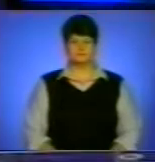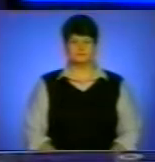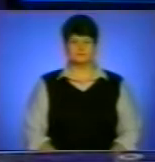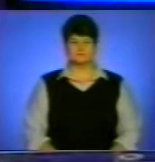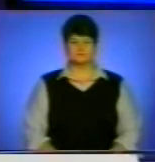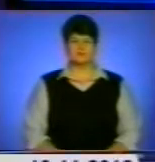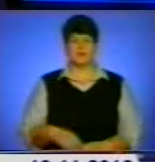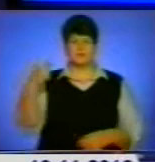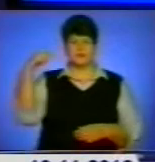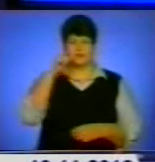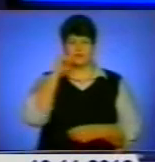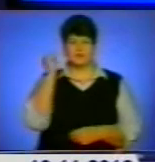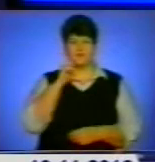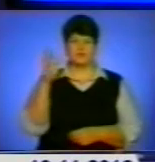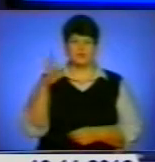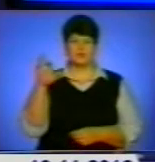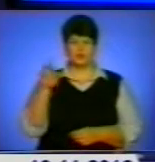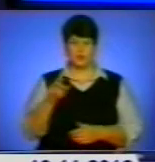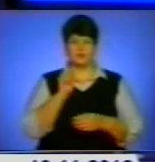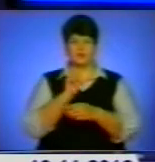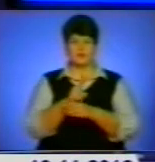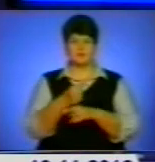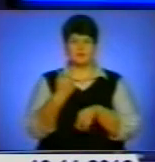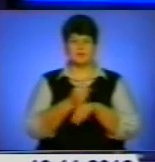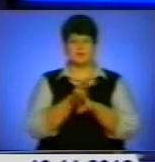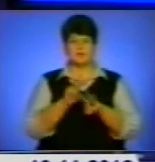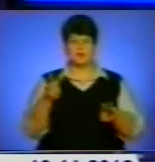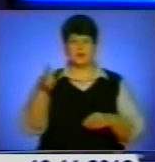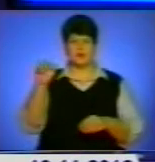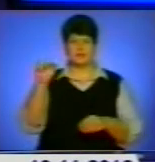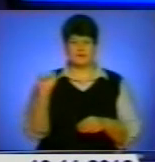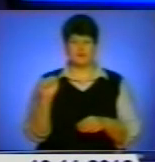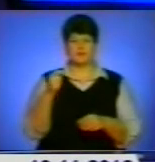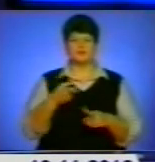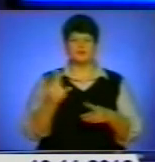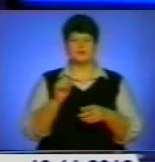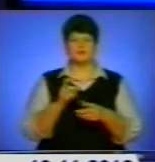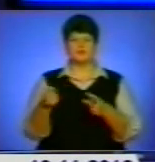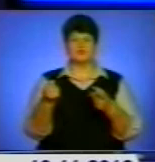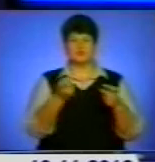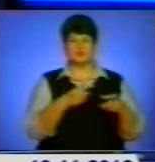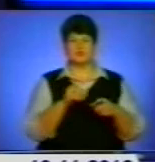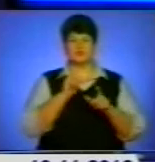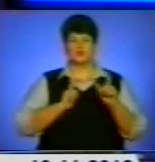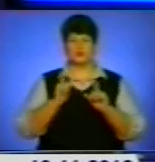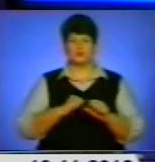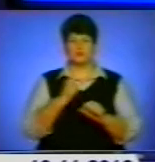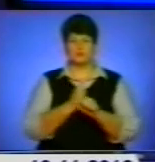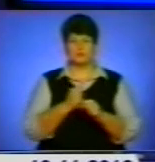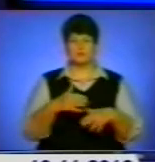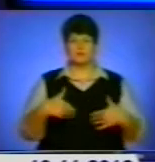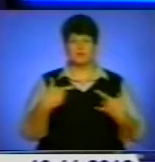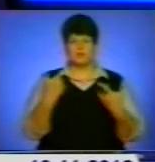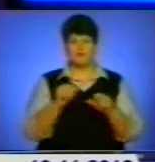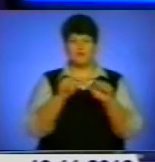Президент України Віктор Янукович доручив прем'єр-міністру Миколі Азарову залучити студентів до розробки пропозицій щодо формування та